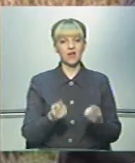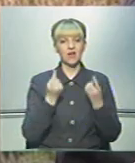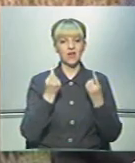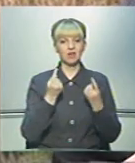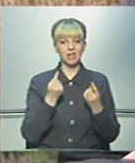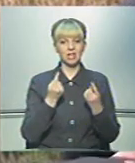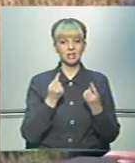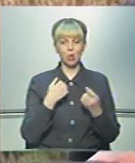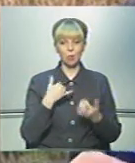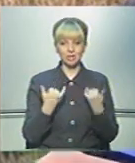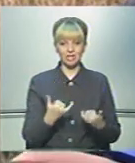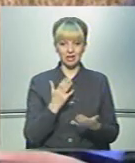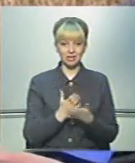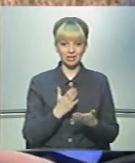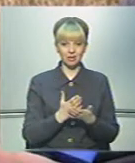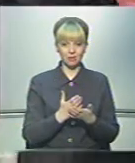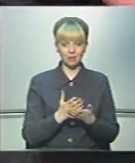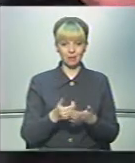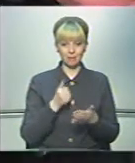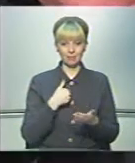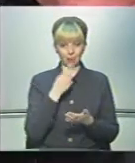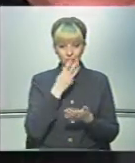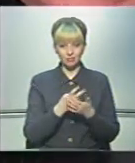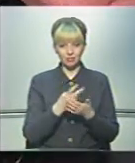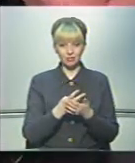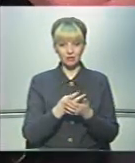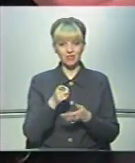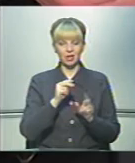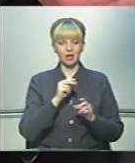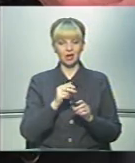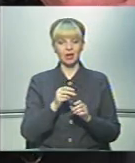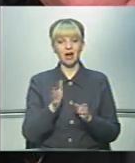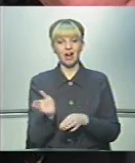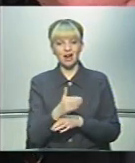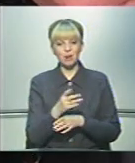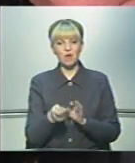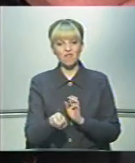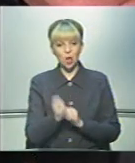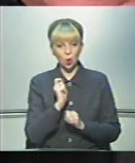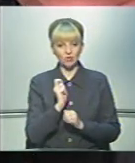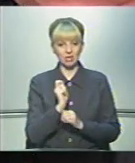тройниками, які в мене зараз переді мною. І вони дрочують цю рибу, диловлять,